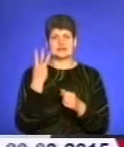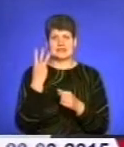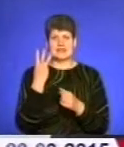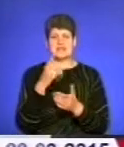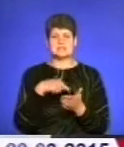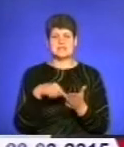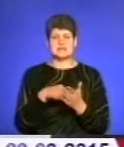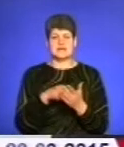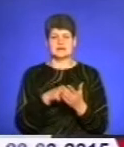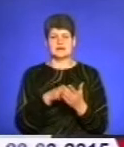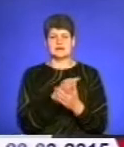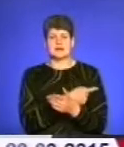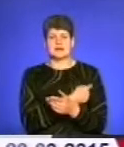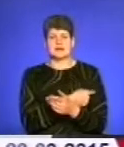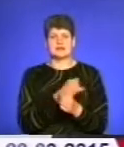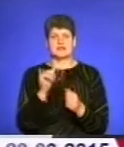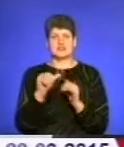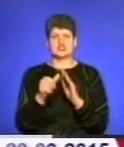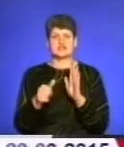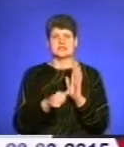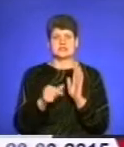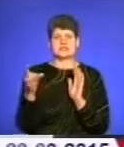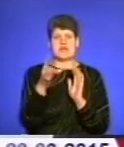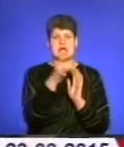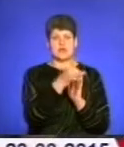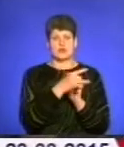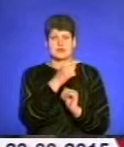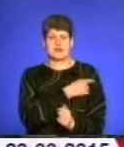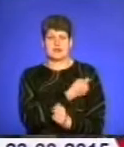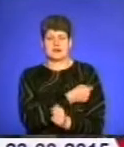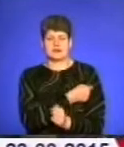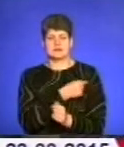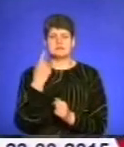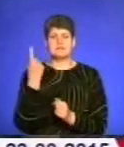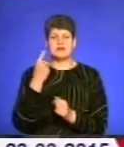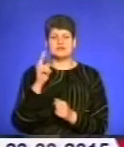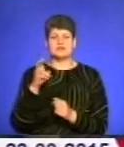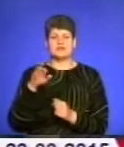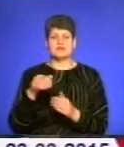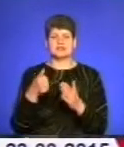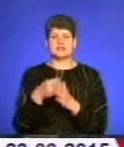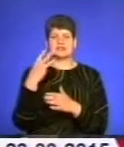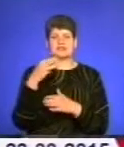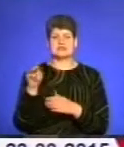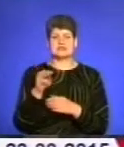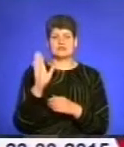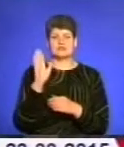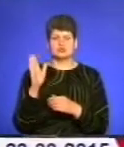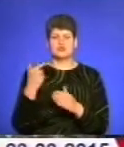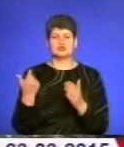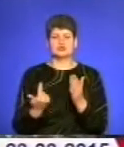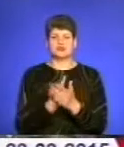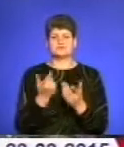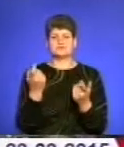лікарні, і 16 центральних районних лікарень. З 1 квітня до 30 травня відбуватиметься черговий